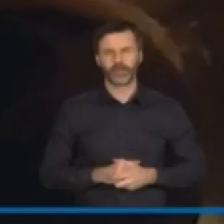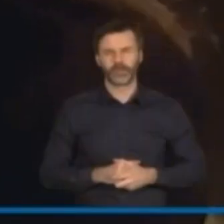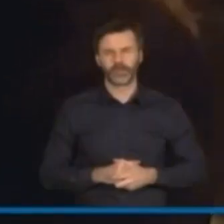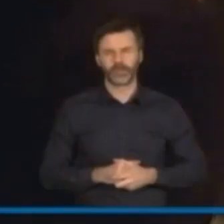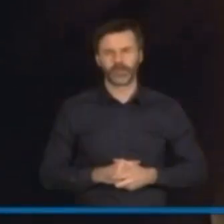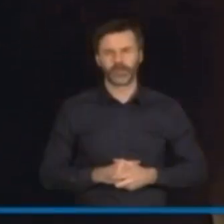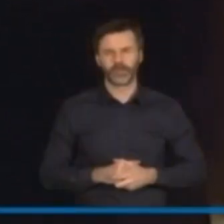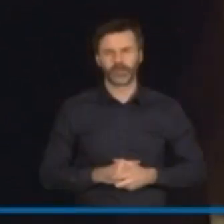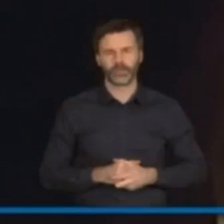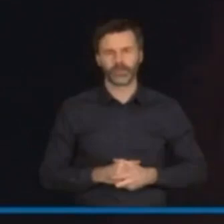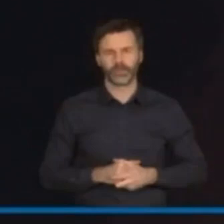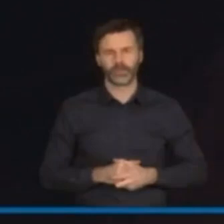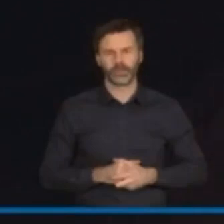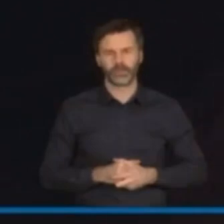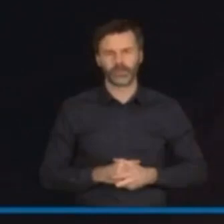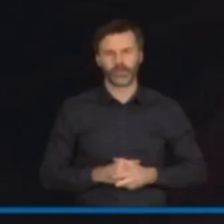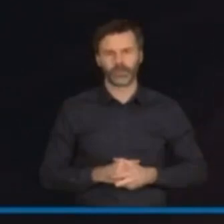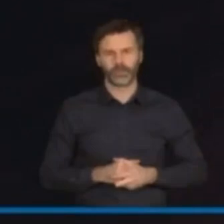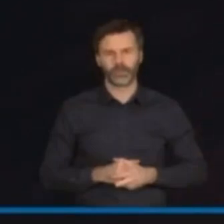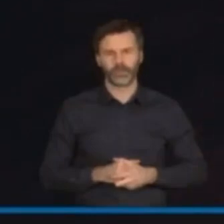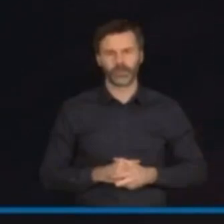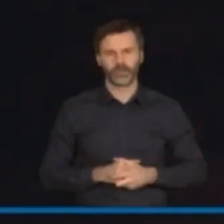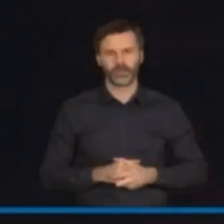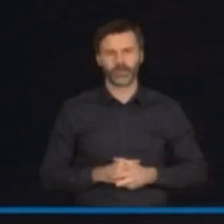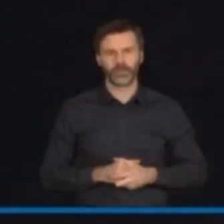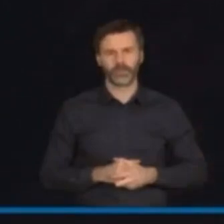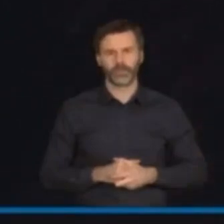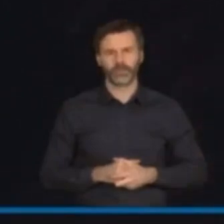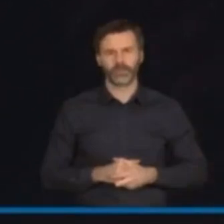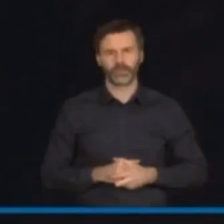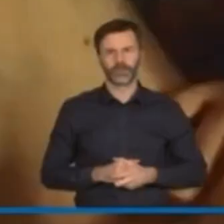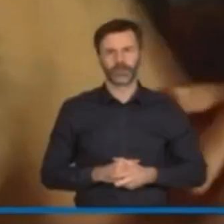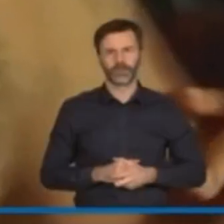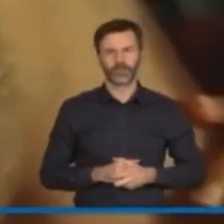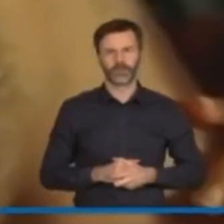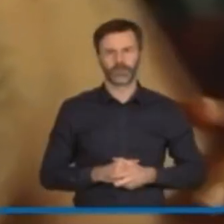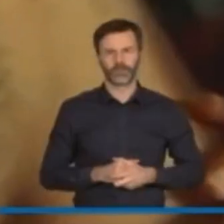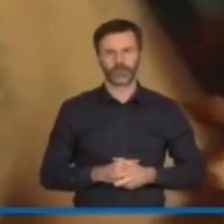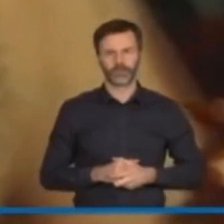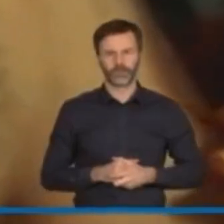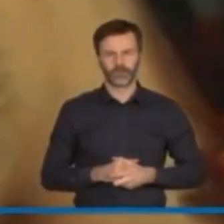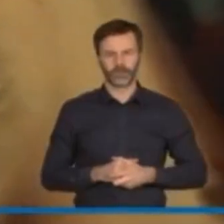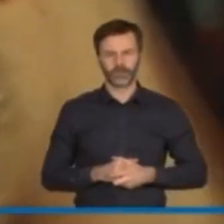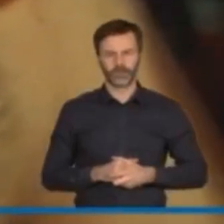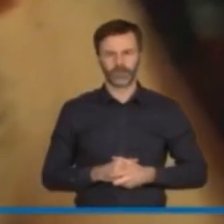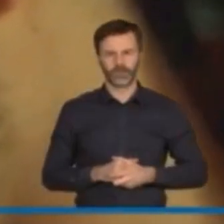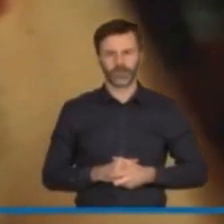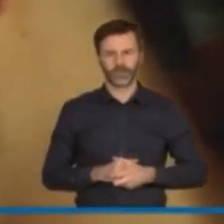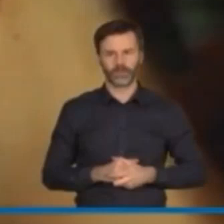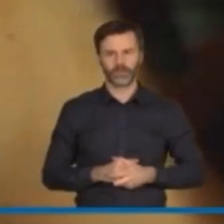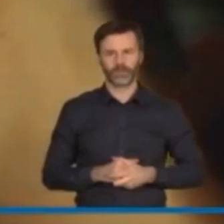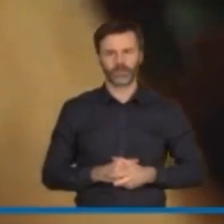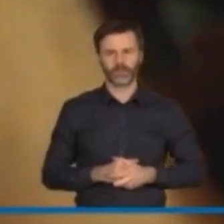kiedy człowiek przeżywa wojny, kiedy